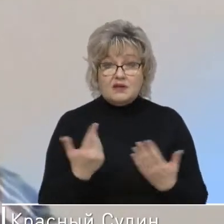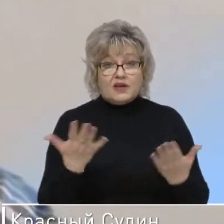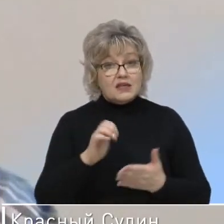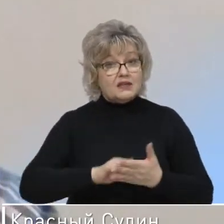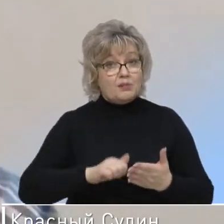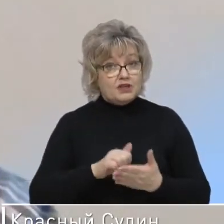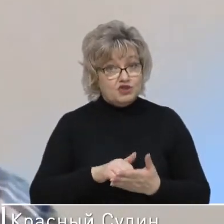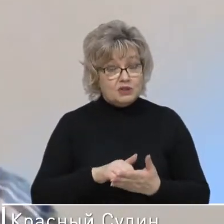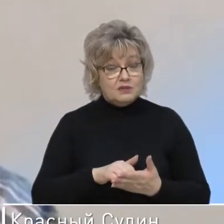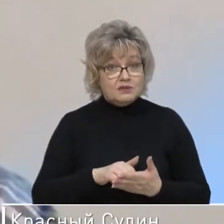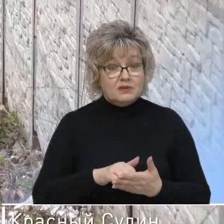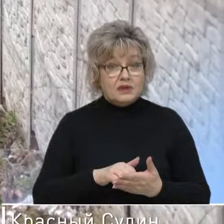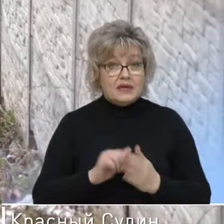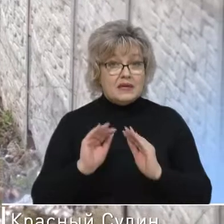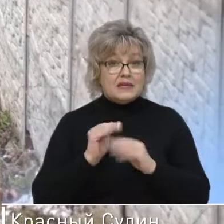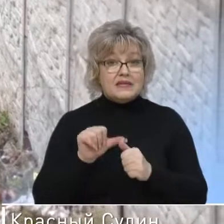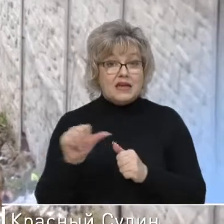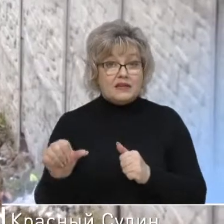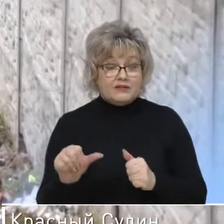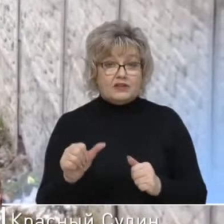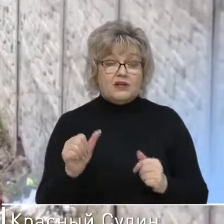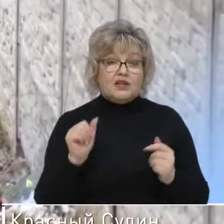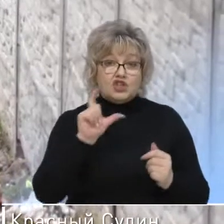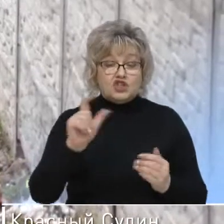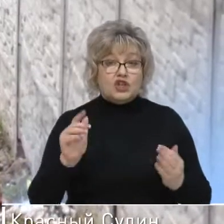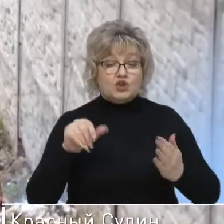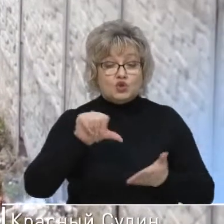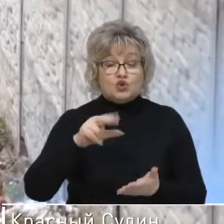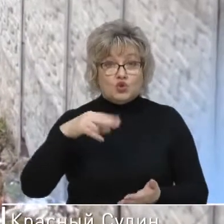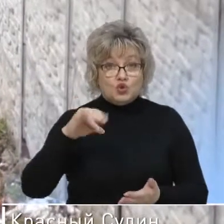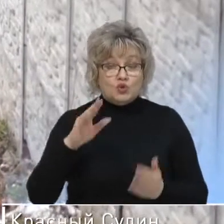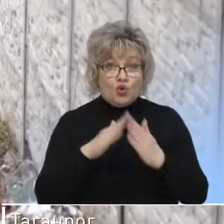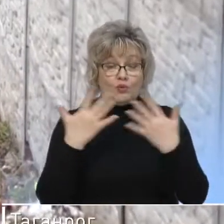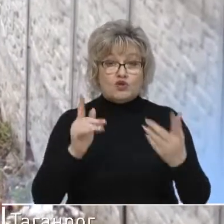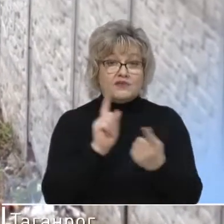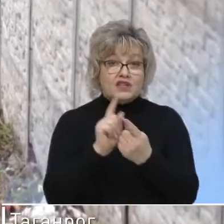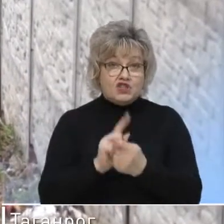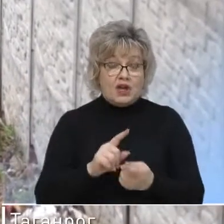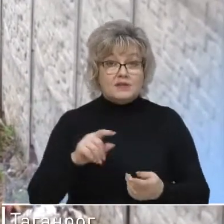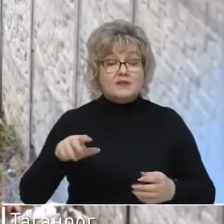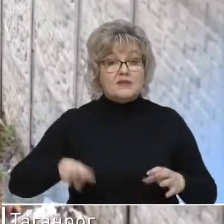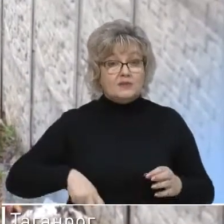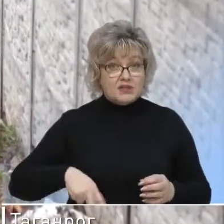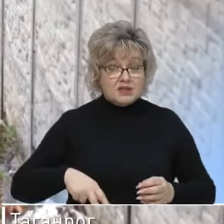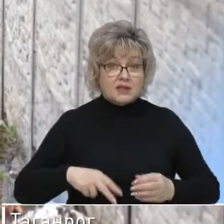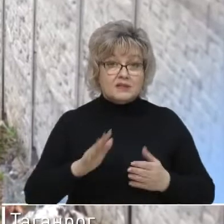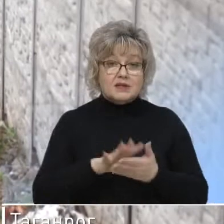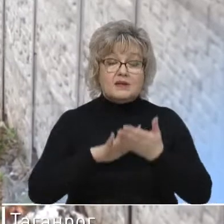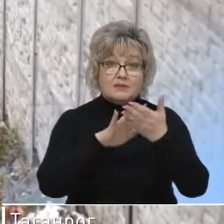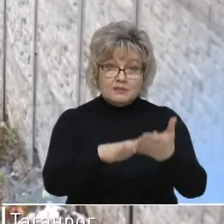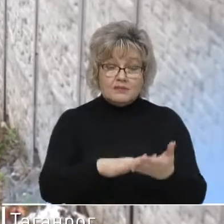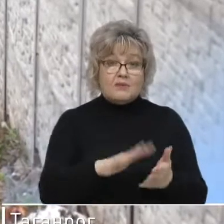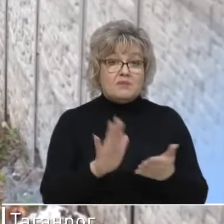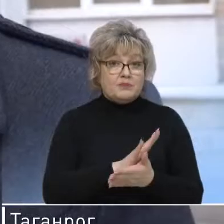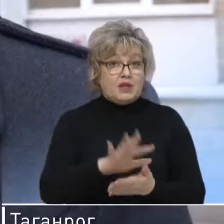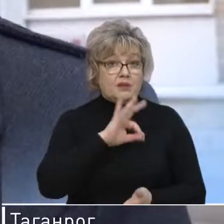причин, изолирован. Жители дома уже встречались с представителями администрации и подали заявку на право бесплатного пользования этим